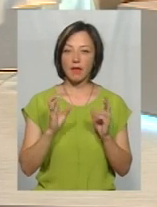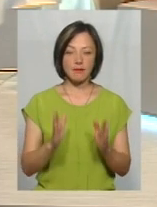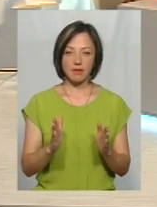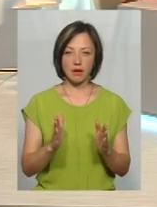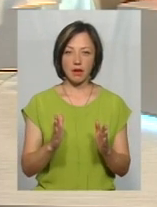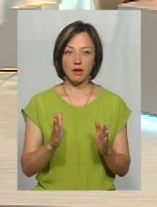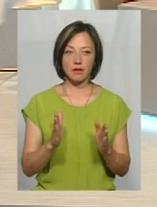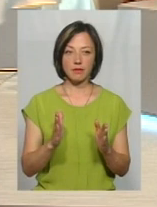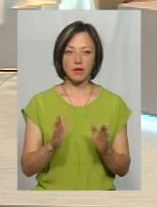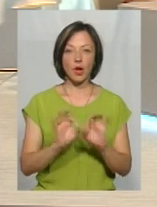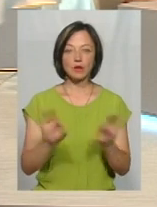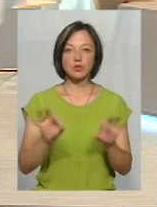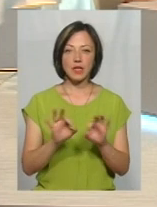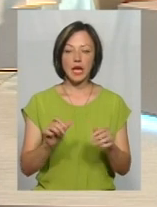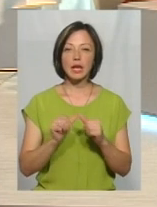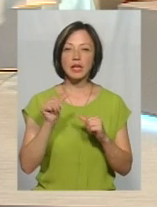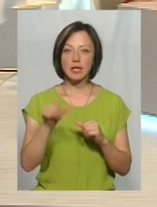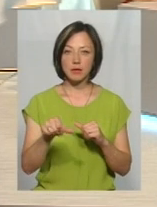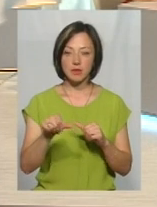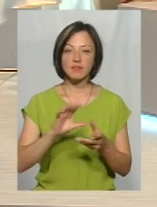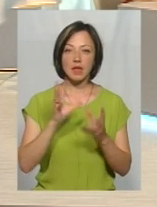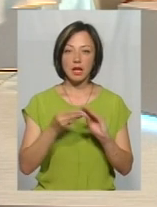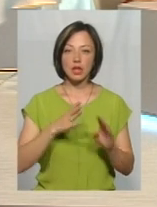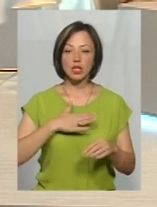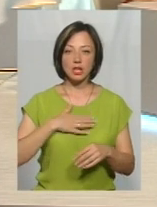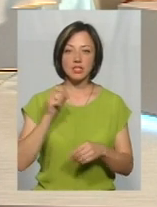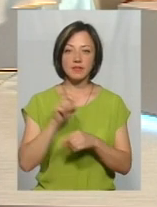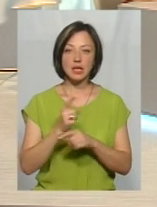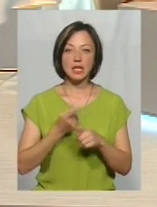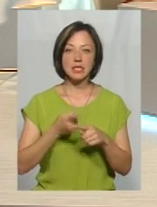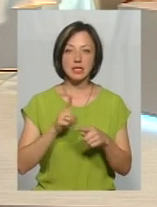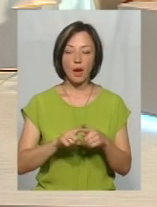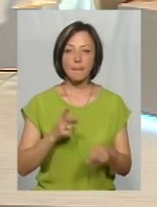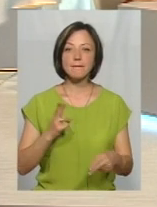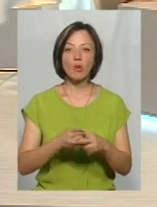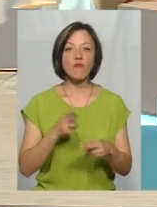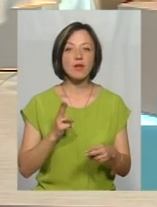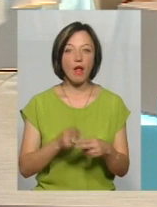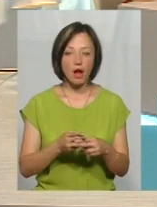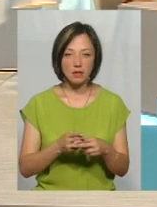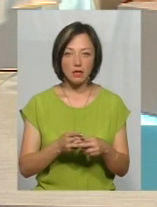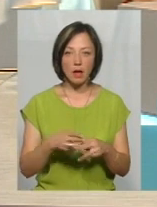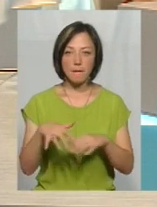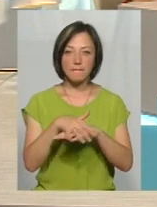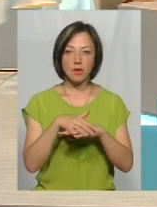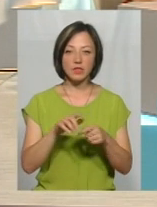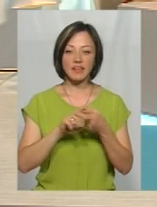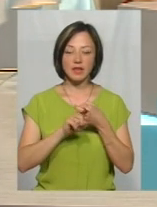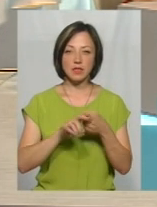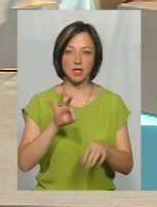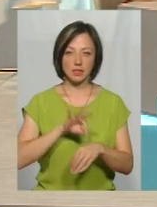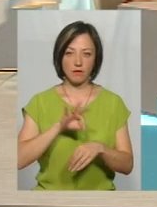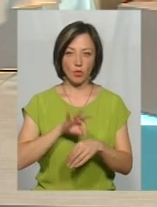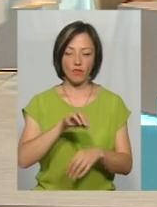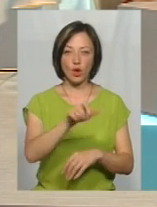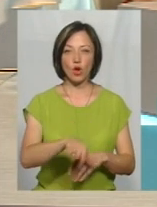поверхневих вод. А тобто розкажіть, будь чого ще? Взагалі, наше задання стоїть, це профілактика масових інфекційних захворювань